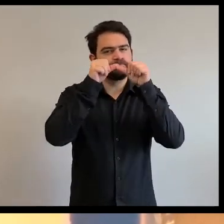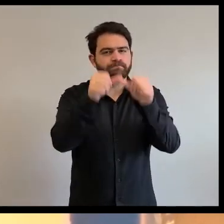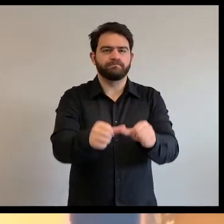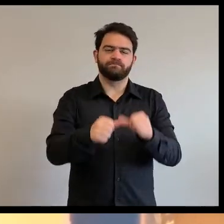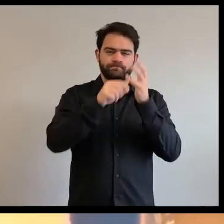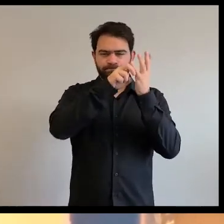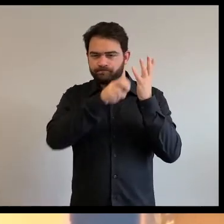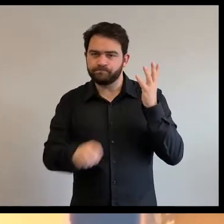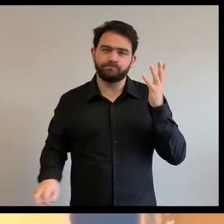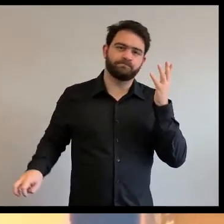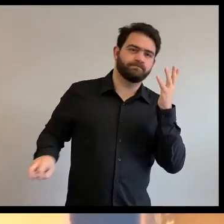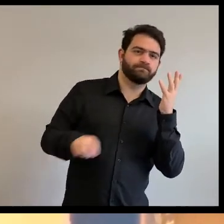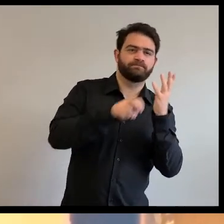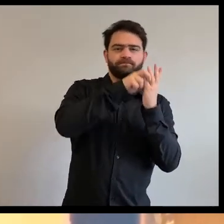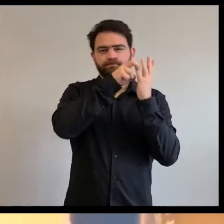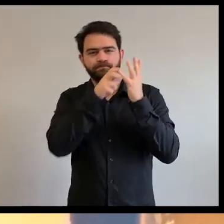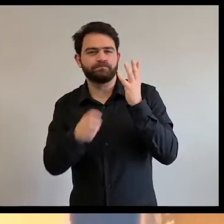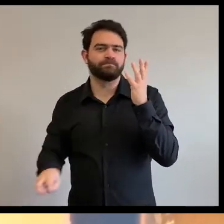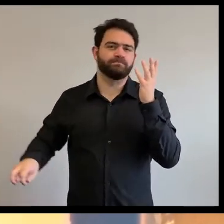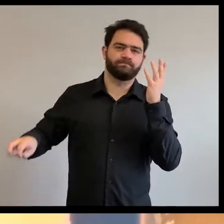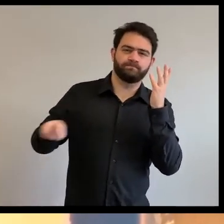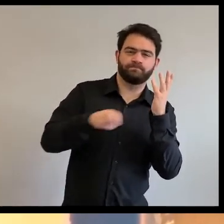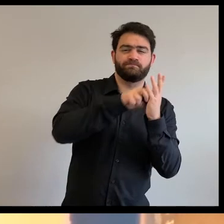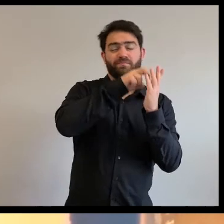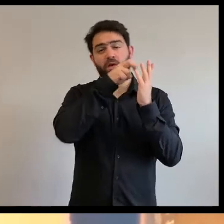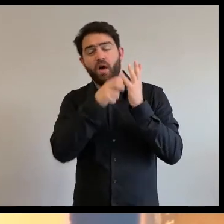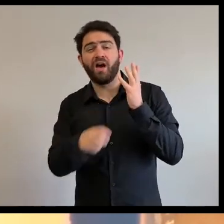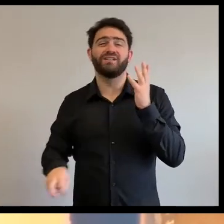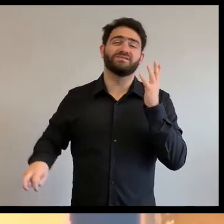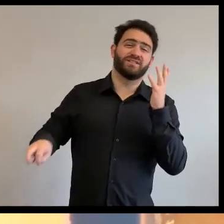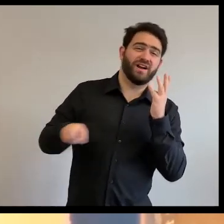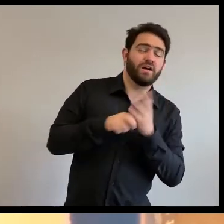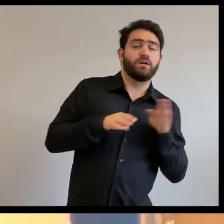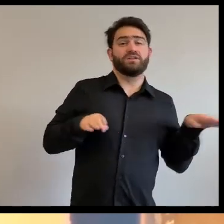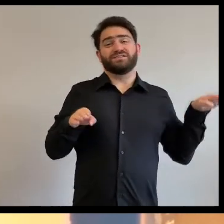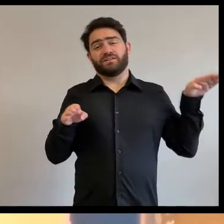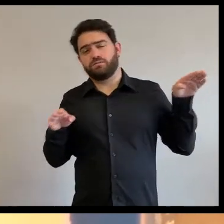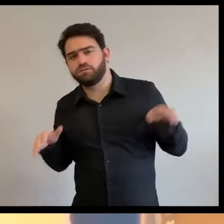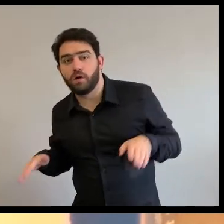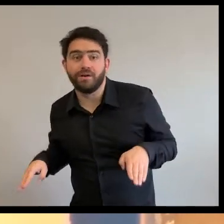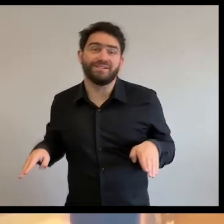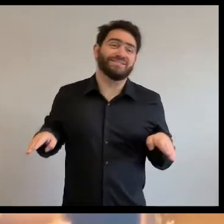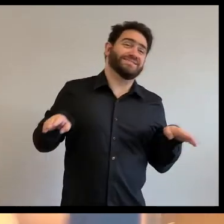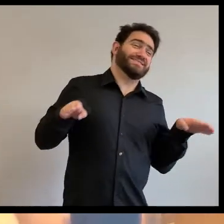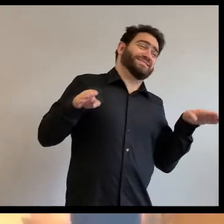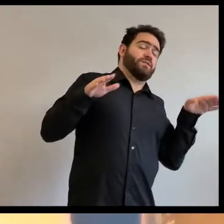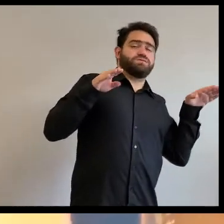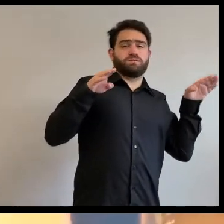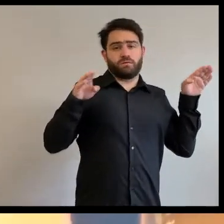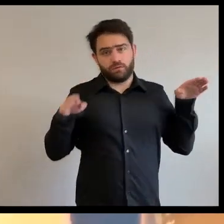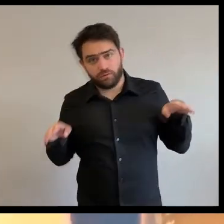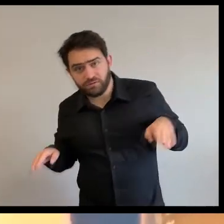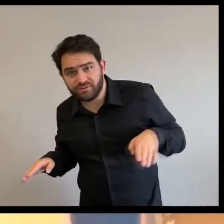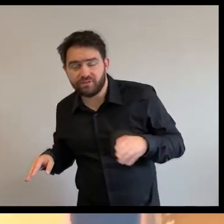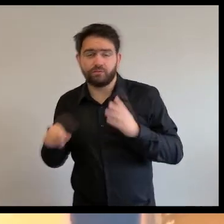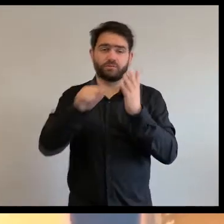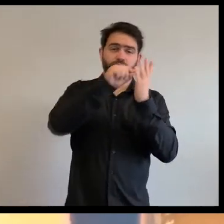énorme feu, il est de ces colibri, faites attention, le colibri continuait,